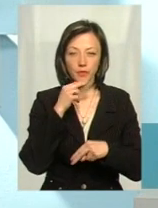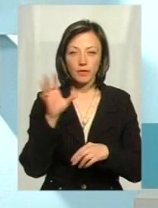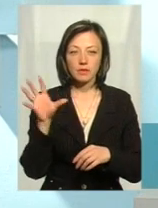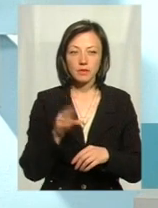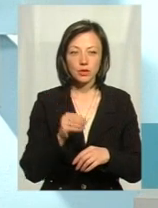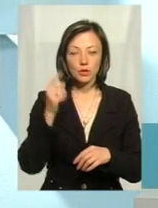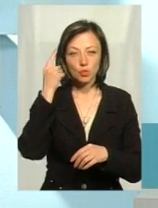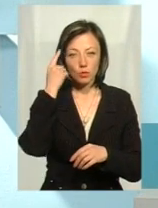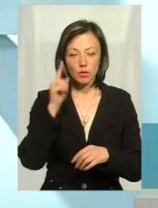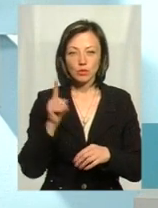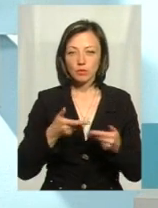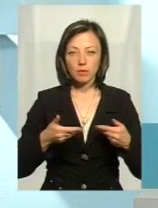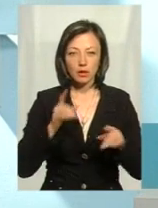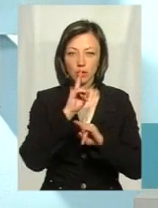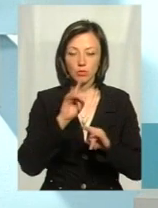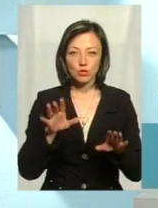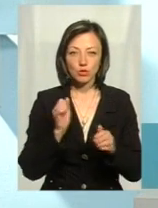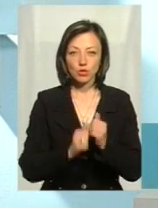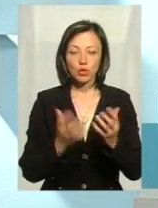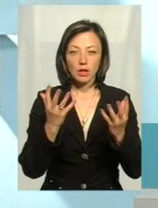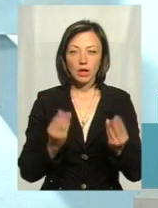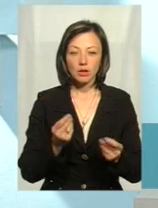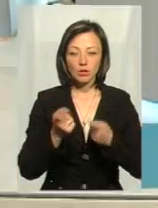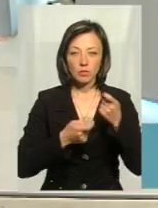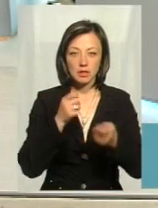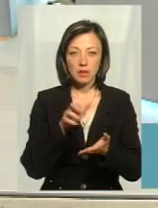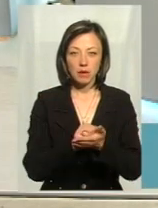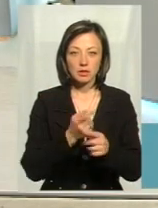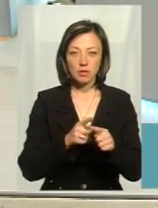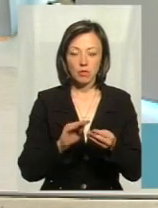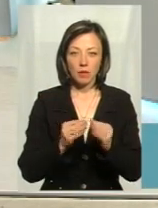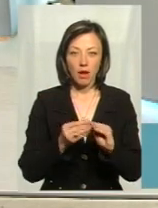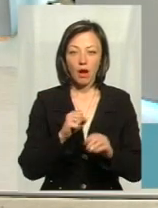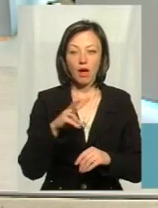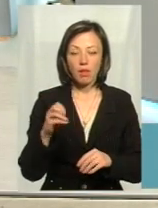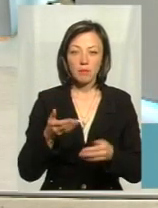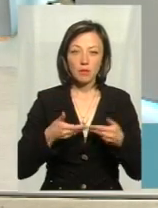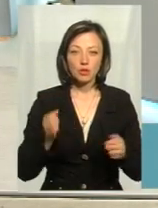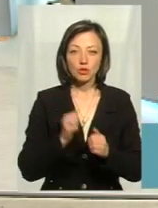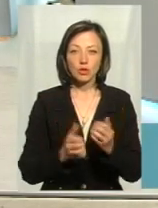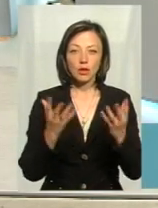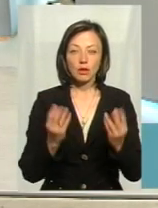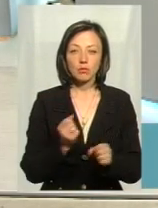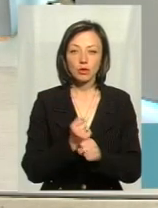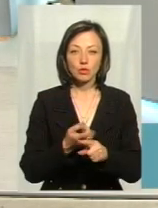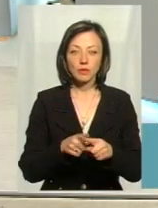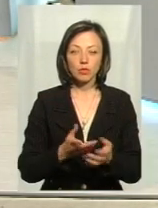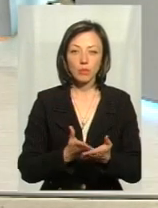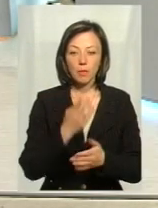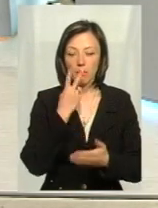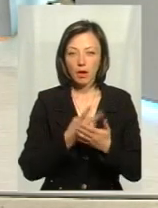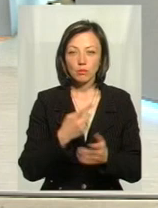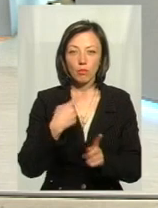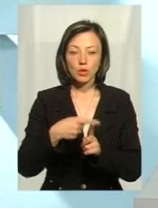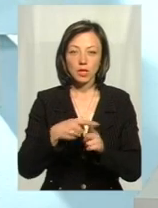всі думали, що ми не будемо щоденно, кропітко займатися цією проблематикою. Але ми щоденно працюємо в даному напрямку, ми бачимо